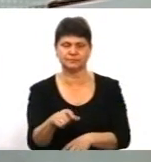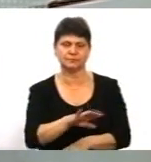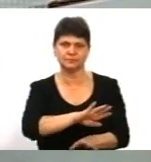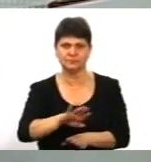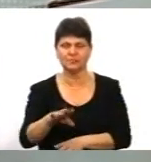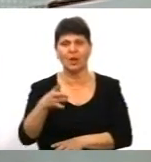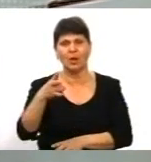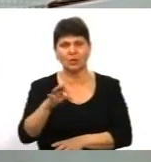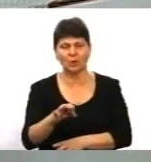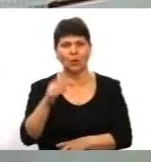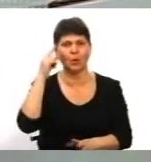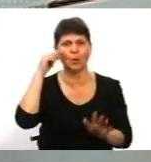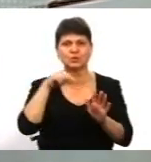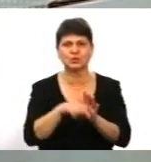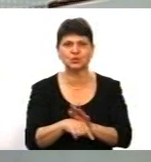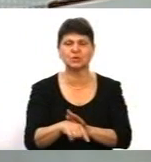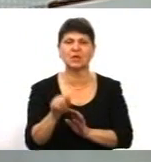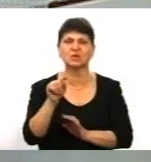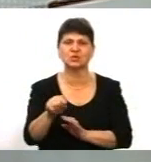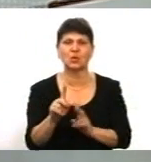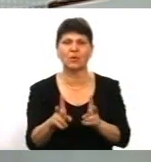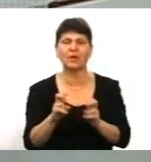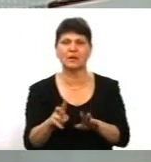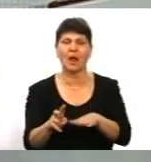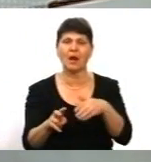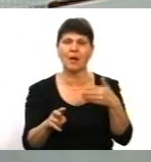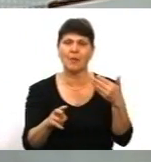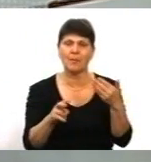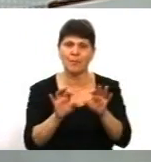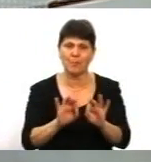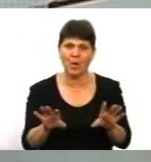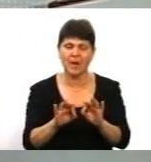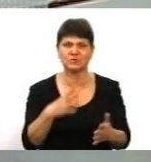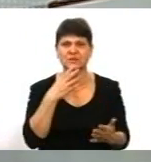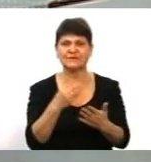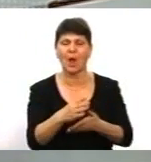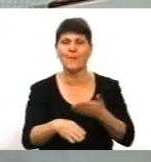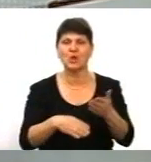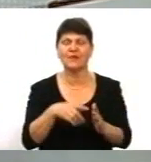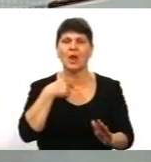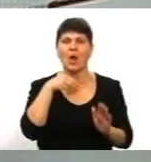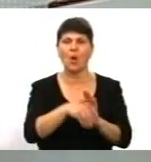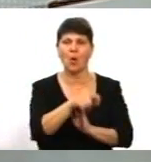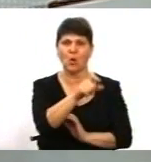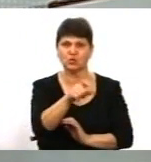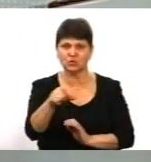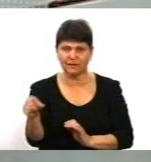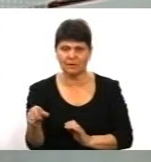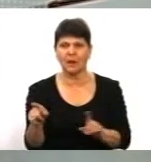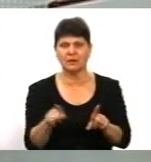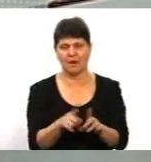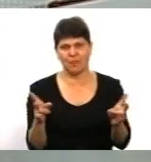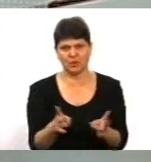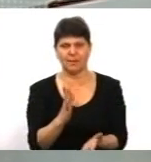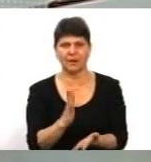як пояснювали свої мотиви голосування наші громадяни, така потреба є. Але,